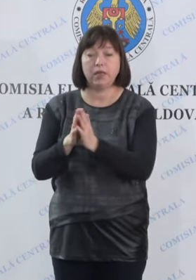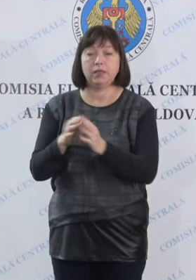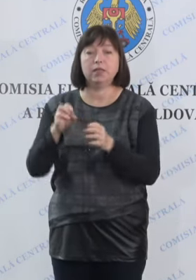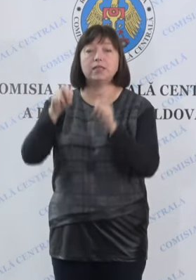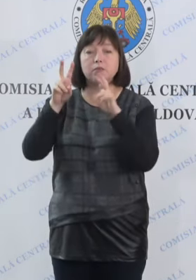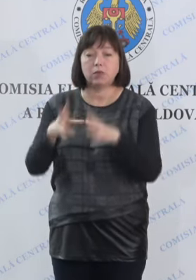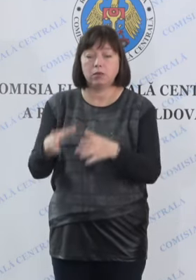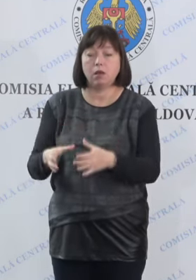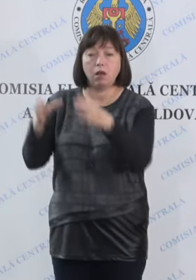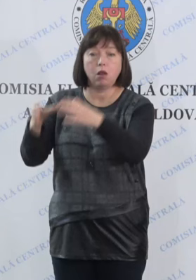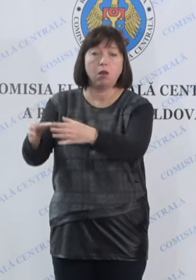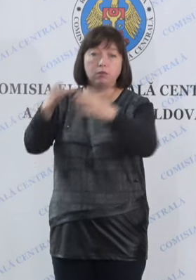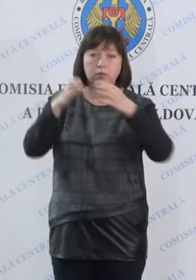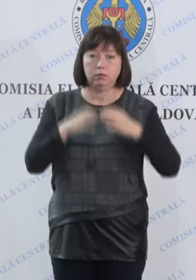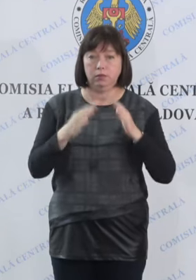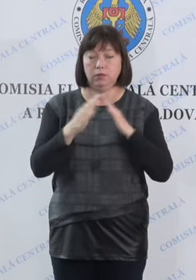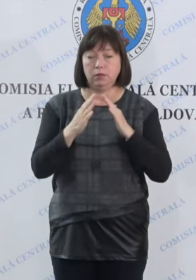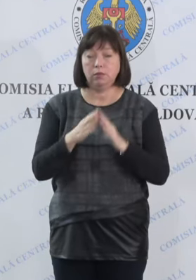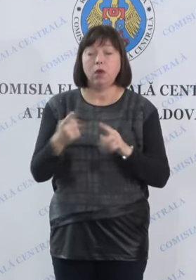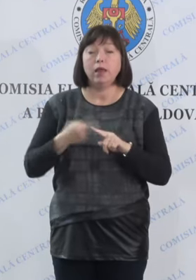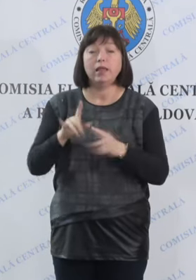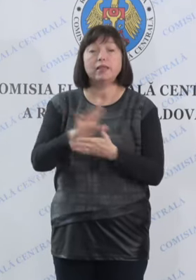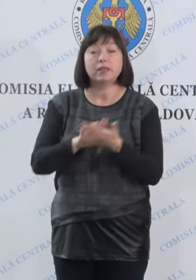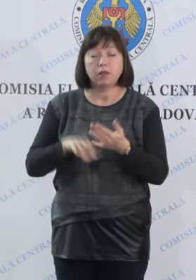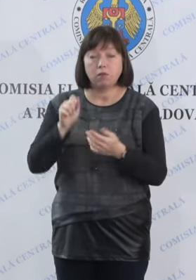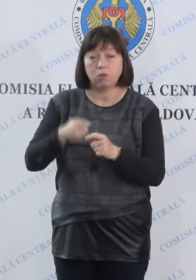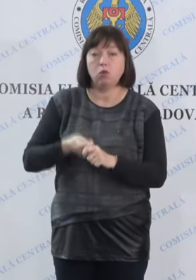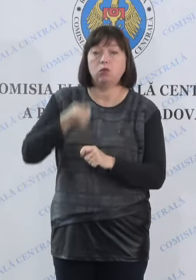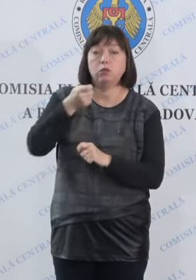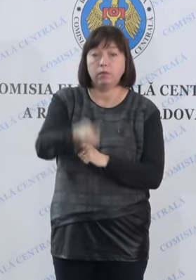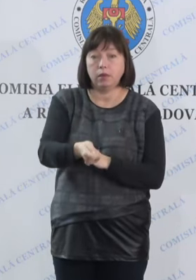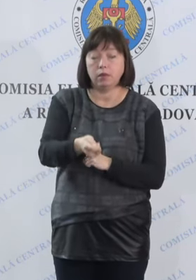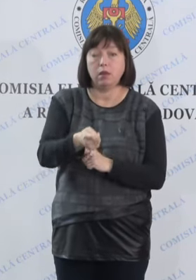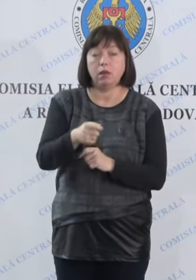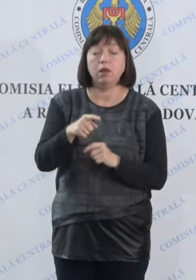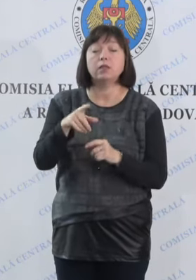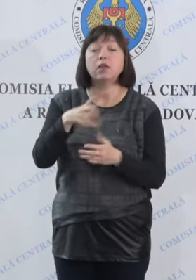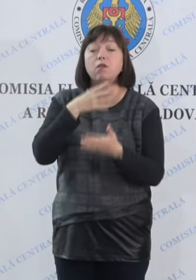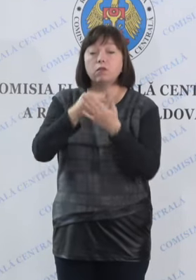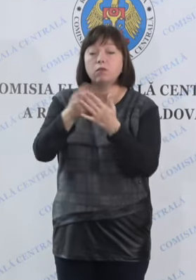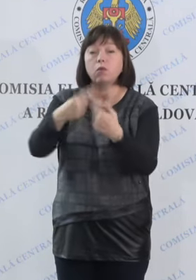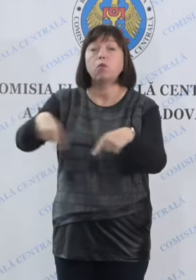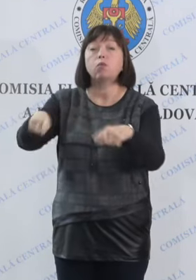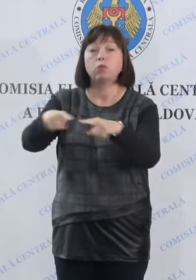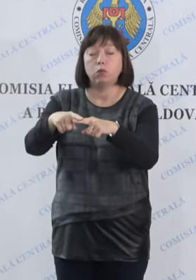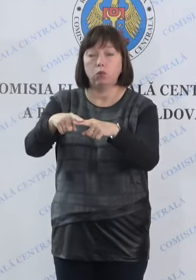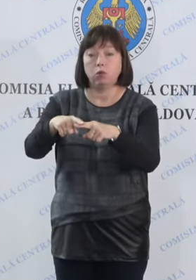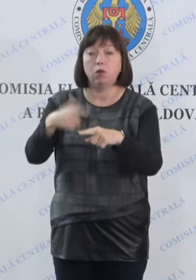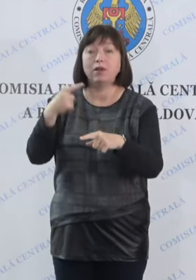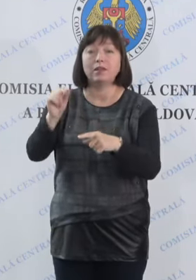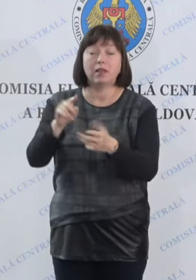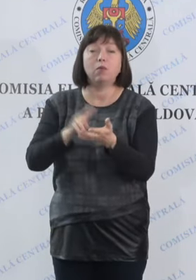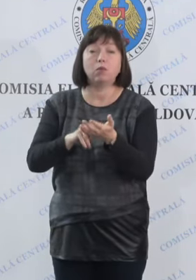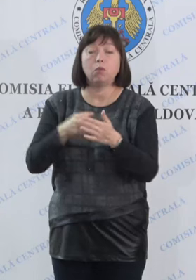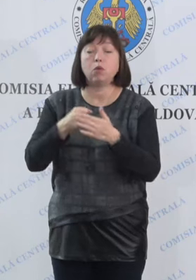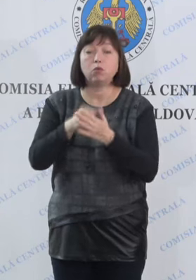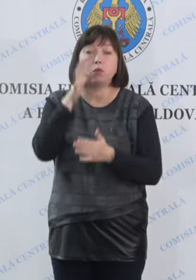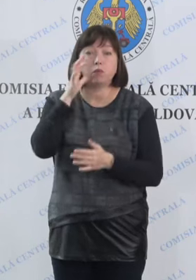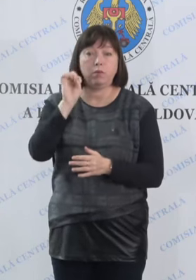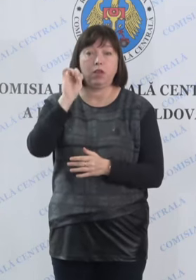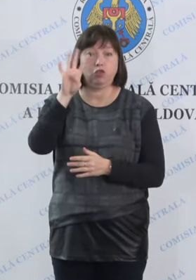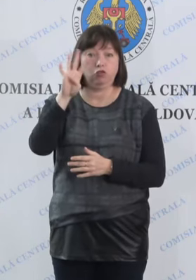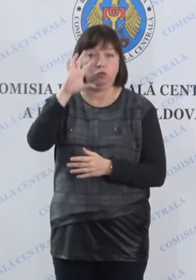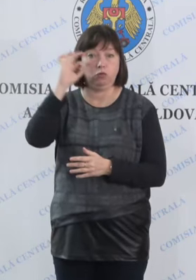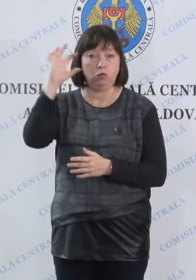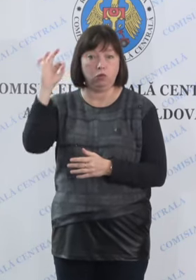mobilă. Cererele respective pot fi adresate de biroului electoral al secției de votare până la ora 14,